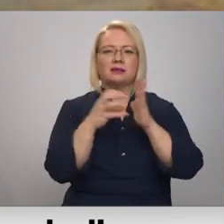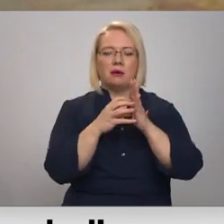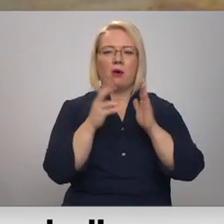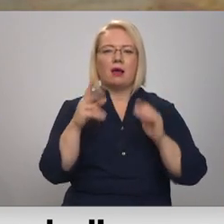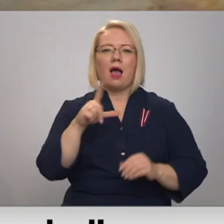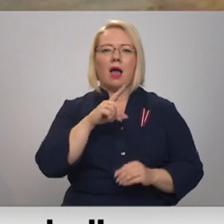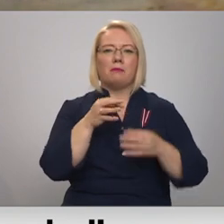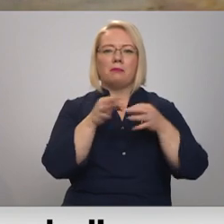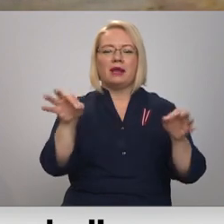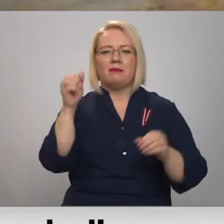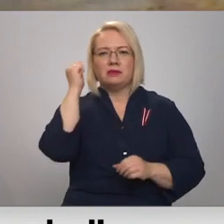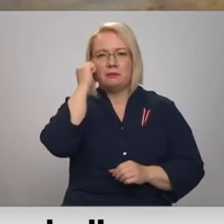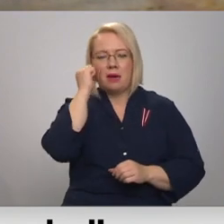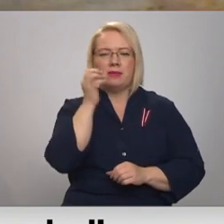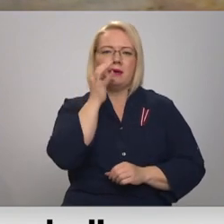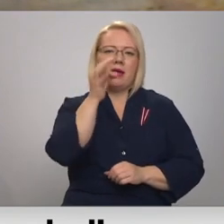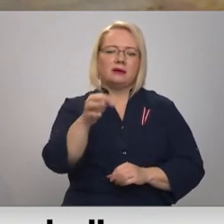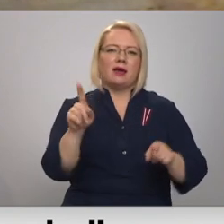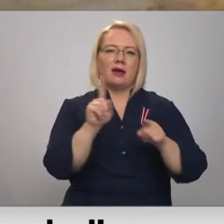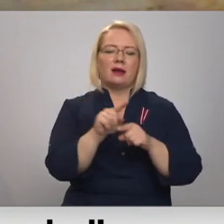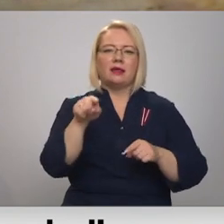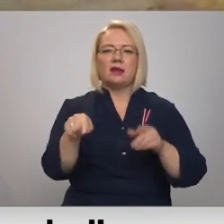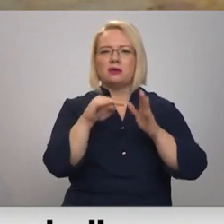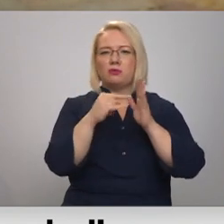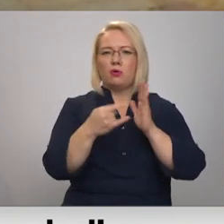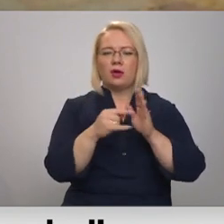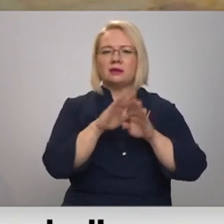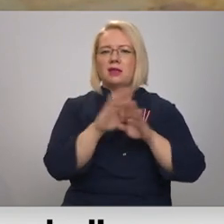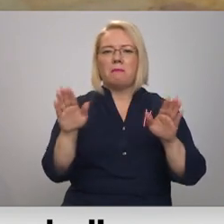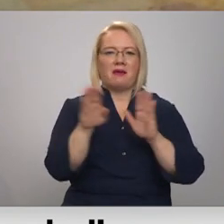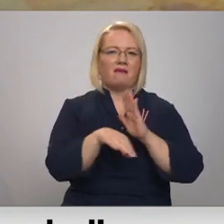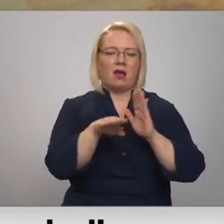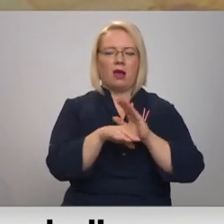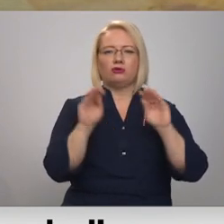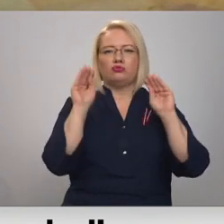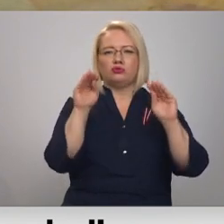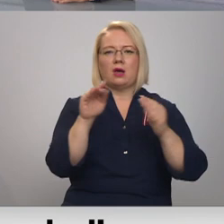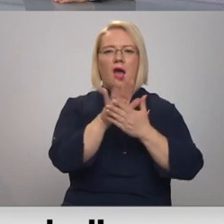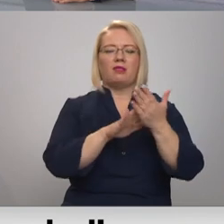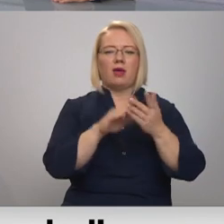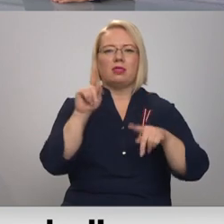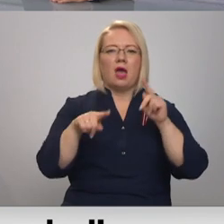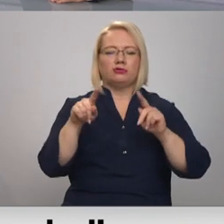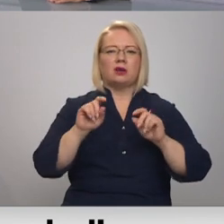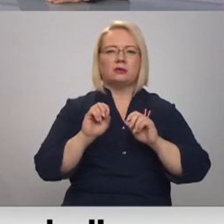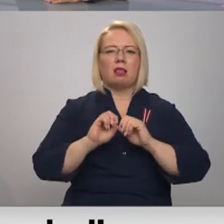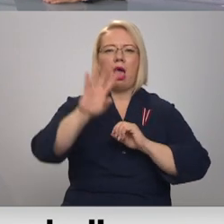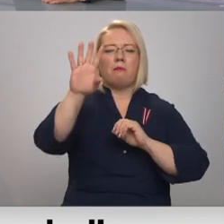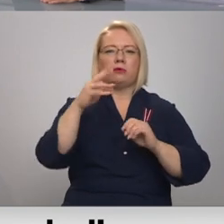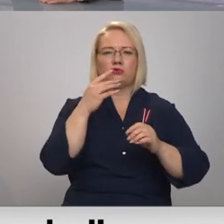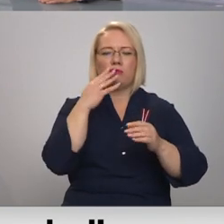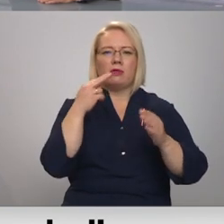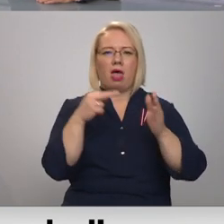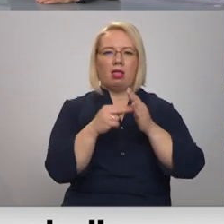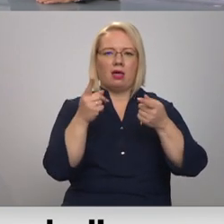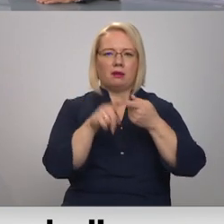brīvības piemnieklis. Protams, šis projekts nebija tāds vienkārši uzstādīt satvainos dažas lampas un pieslēgt elektrību.